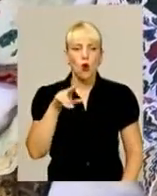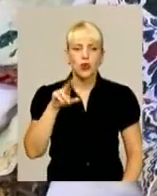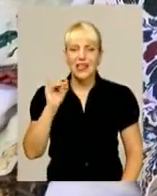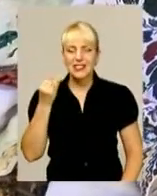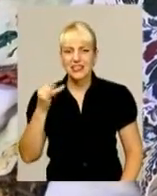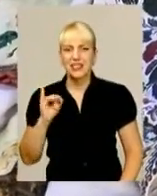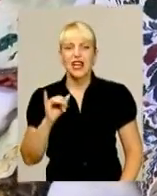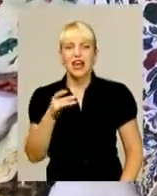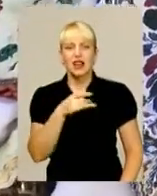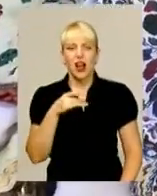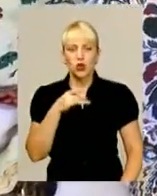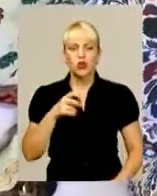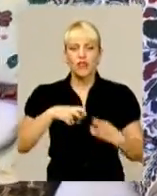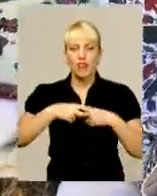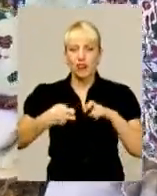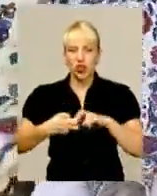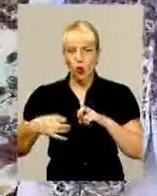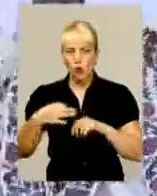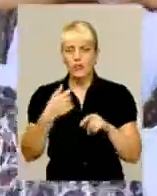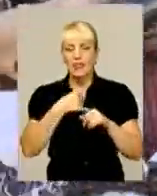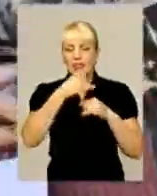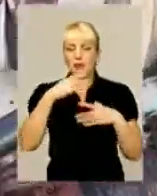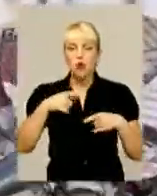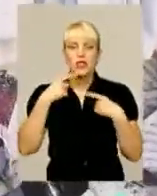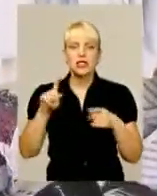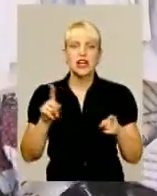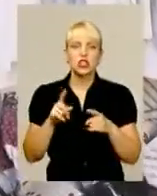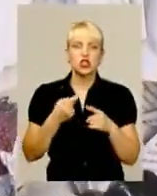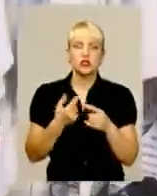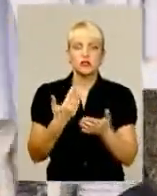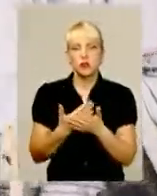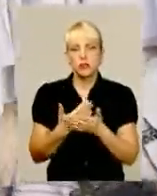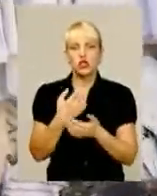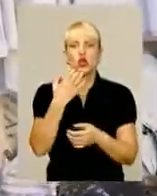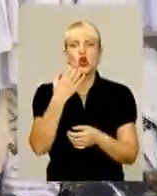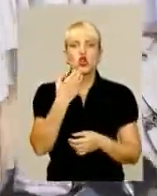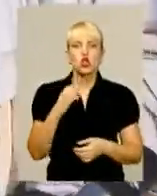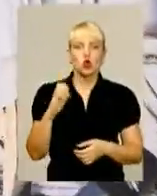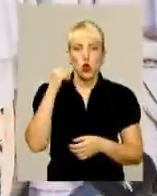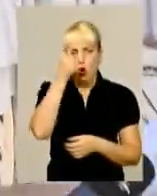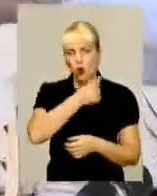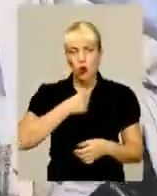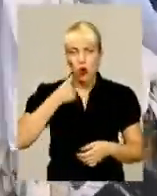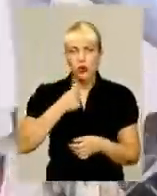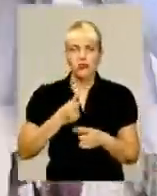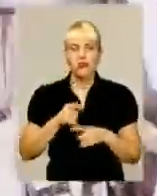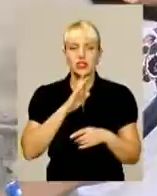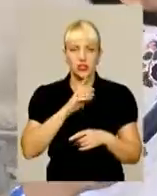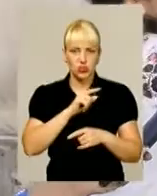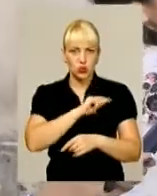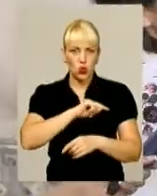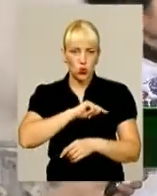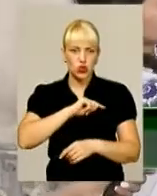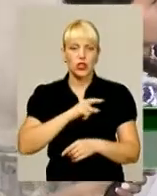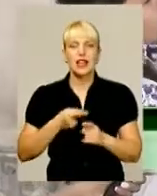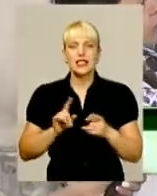області. Я не можу точний вік її назвати, але я думаю, що близько 100 років, плюс-мінус, це десь отак. І ще ота сорочка, це